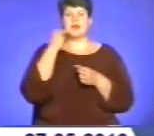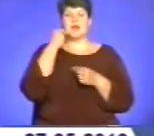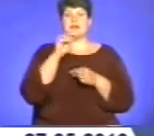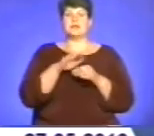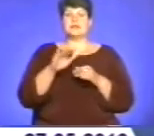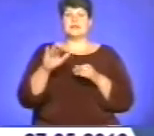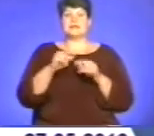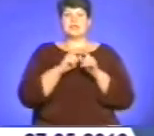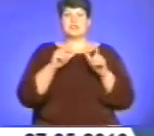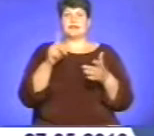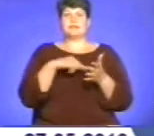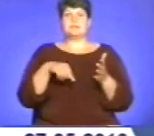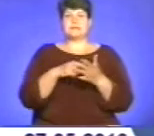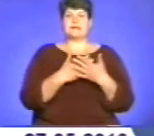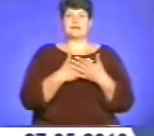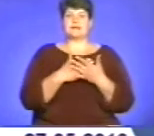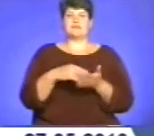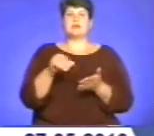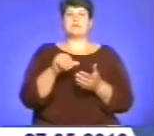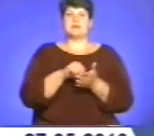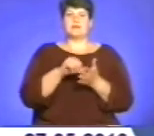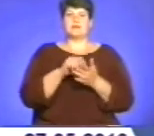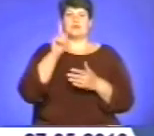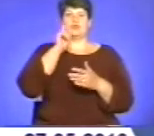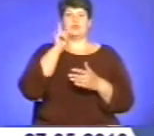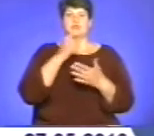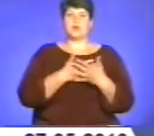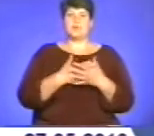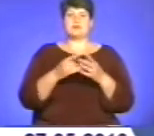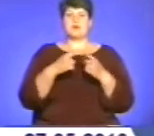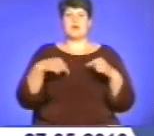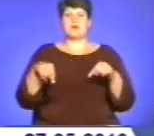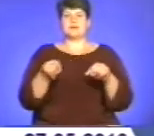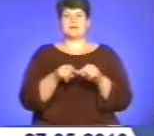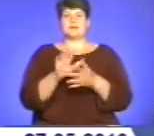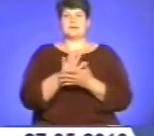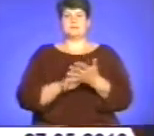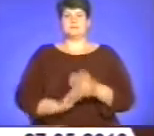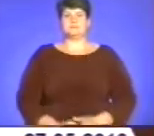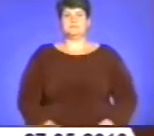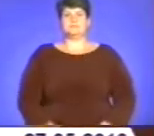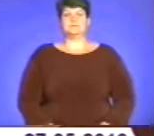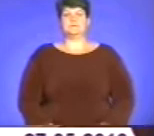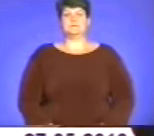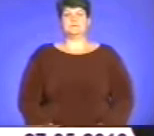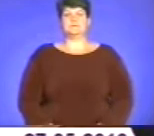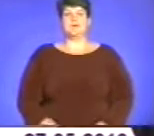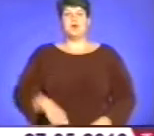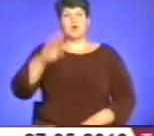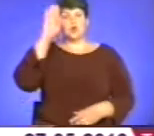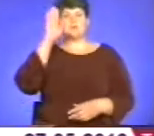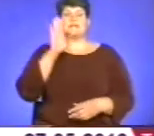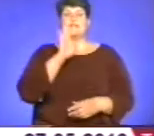шкіл міста і активні представники молодіжних громадських організацій. Детальніше дивимось далі. Хлопці і дівчата